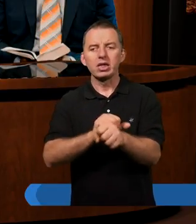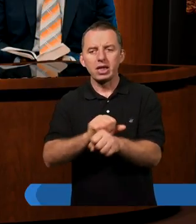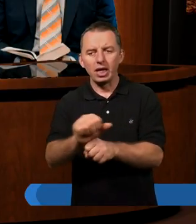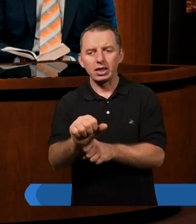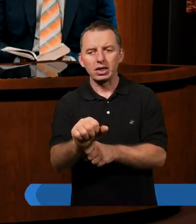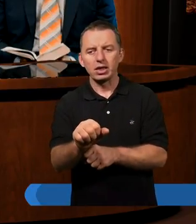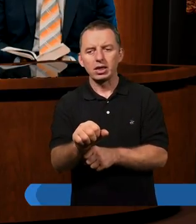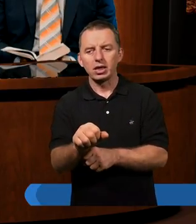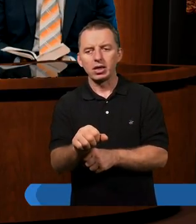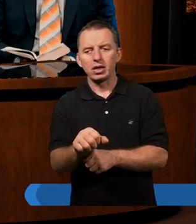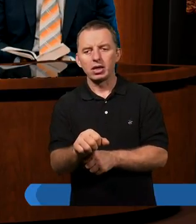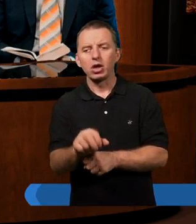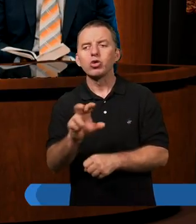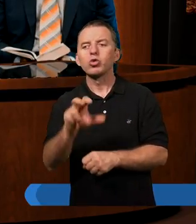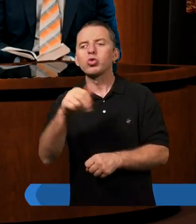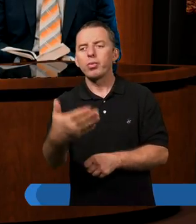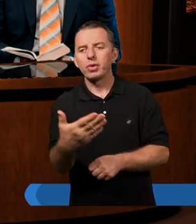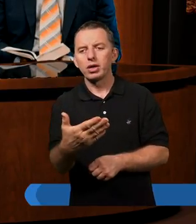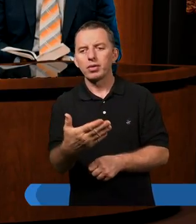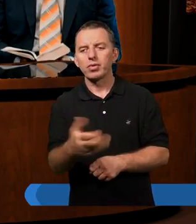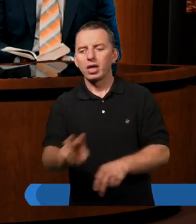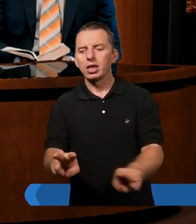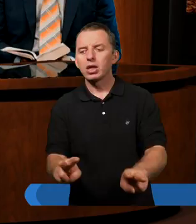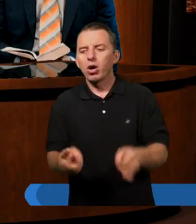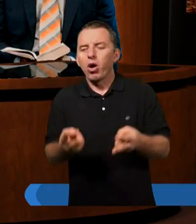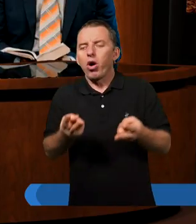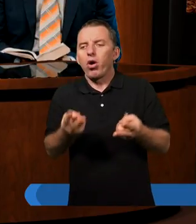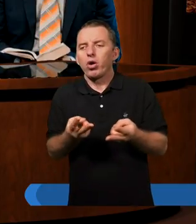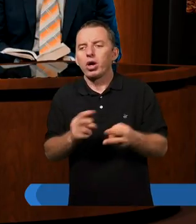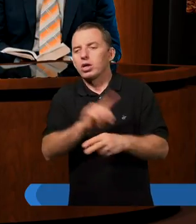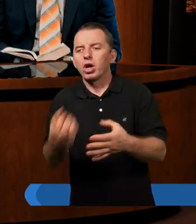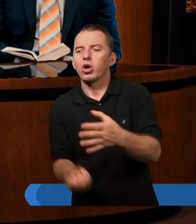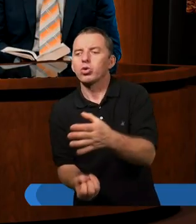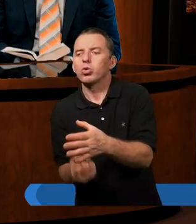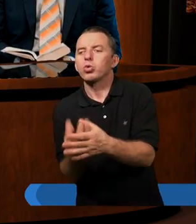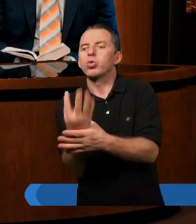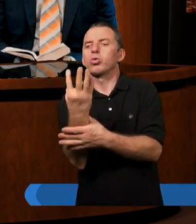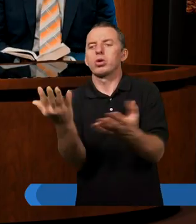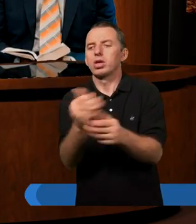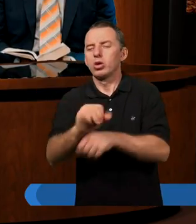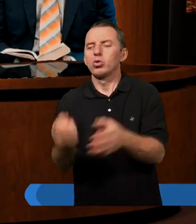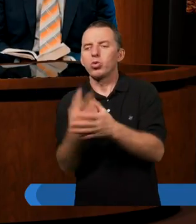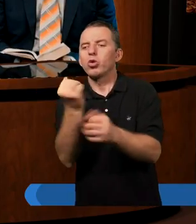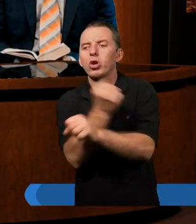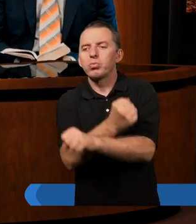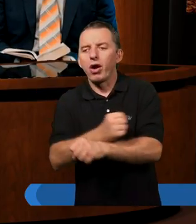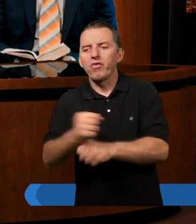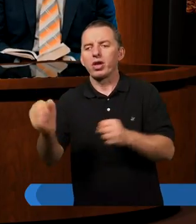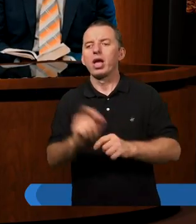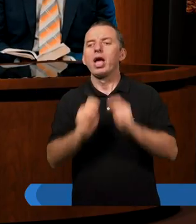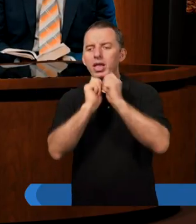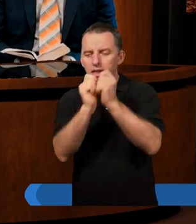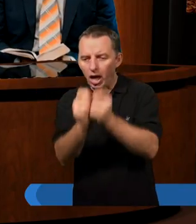czym? Skąd? Gdzie jest źródło zbawienia? To jest